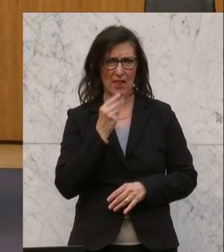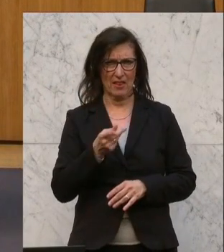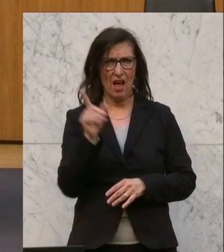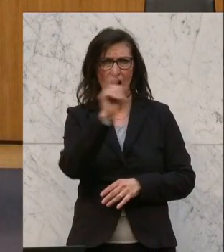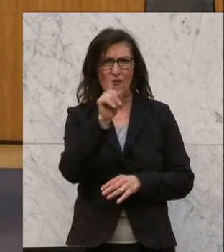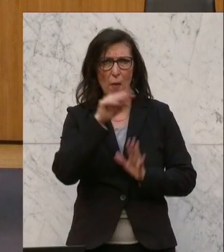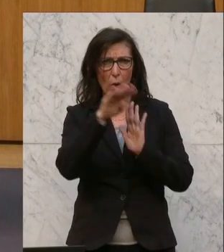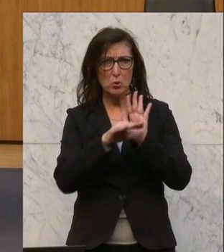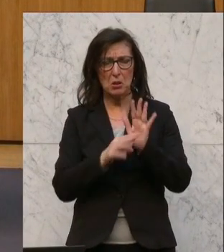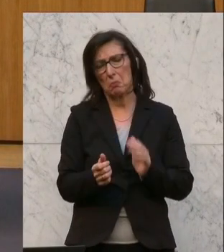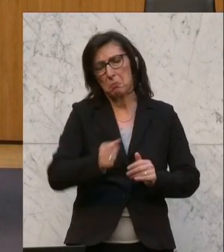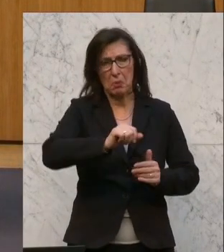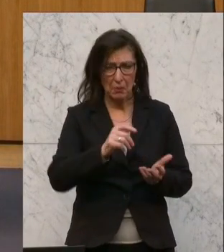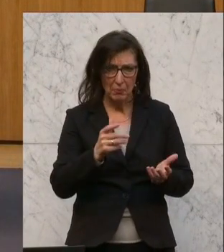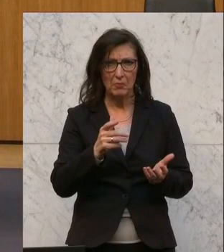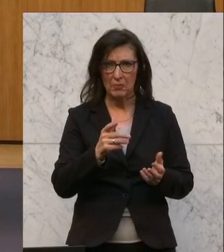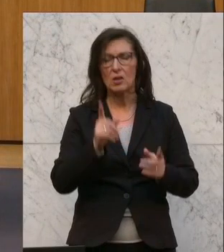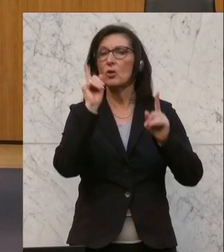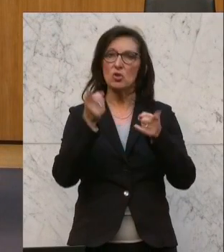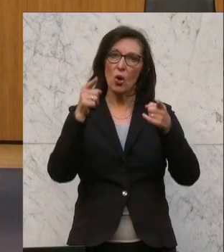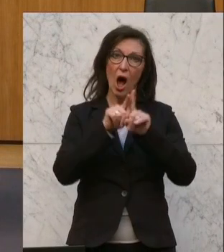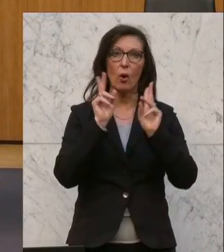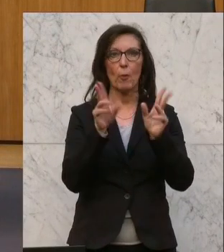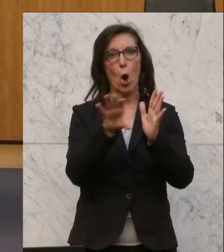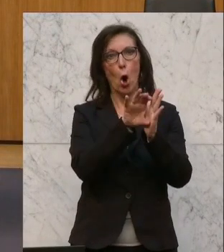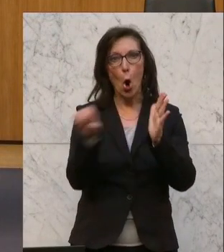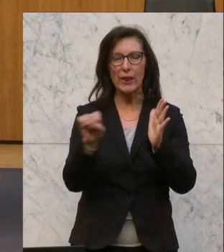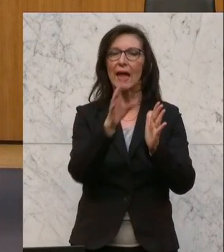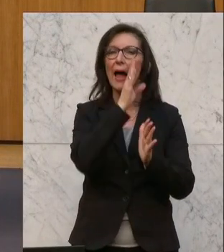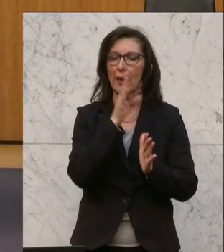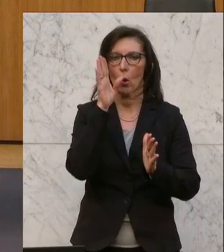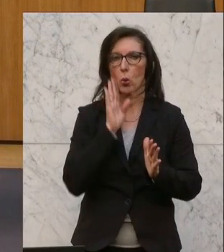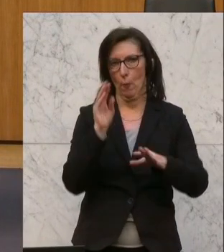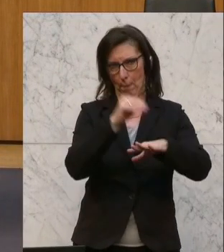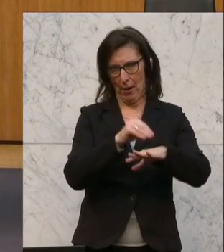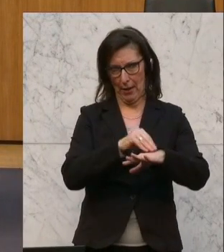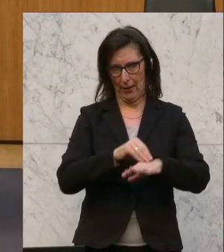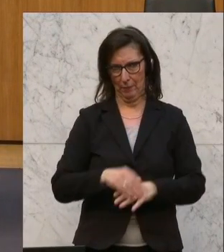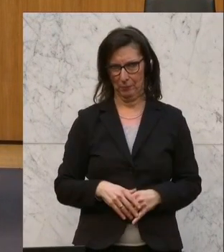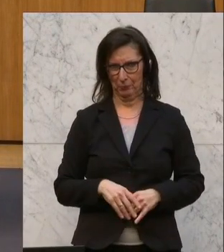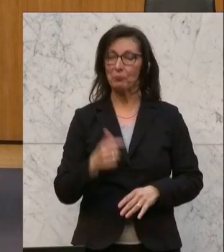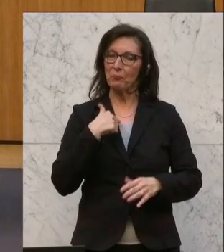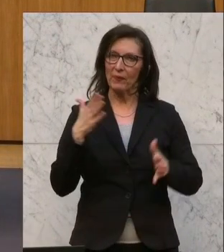auch in einem Online-Formular und auch anonym zu melden. Und ich freue mich,